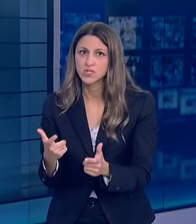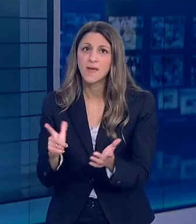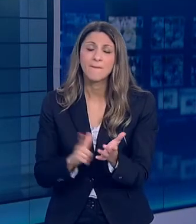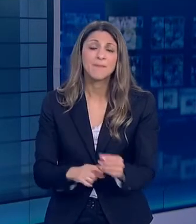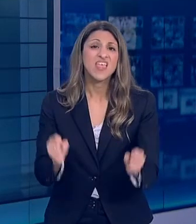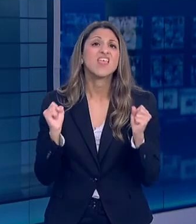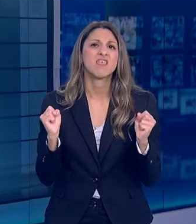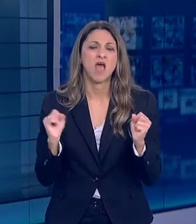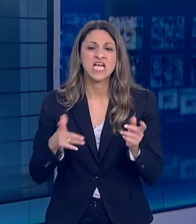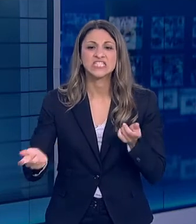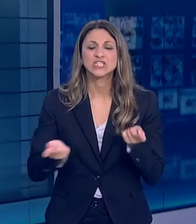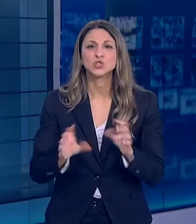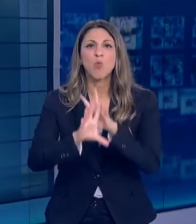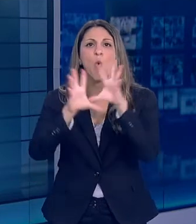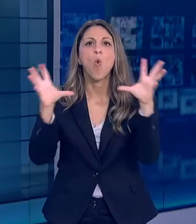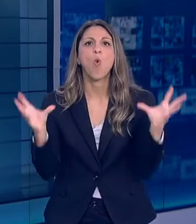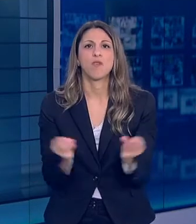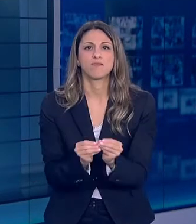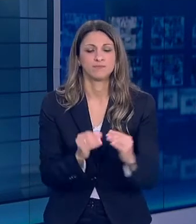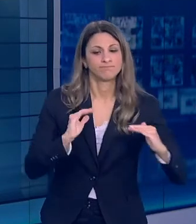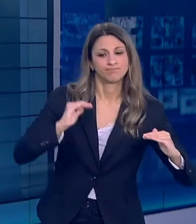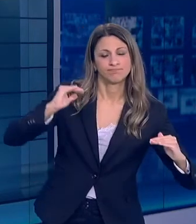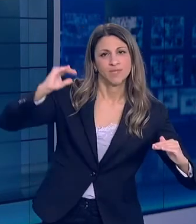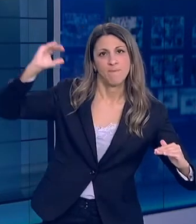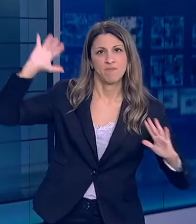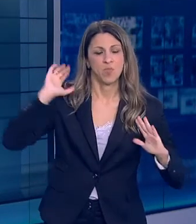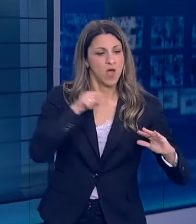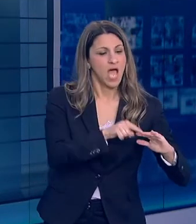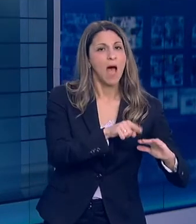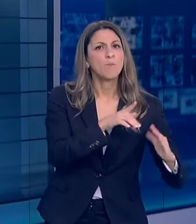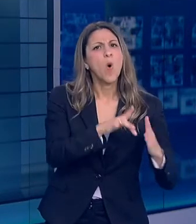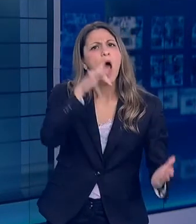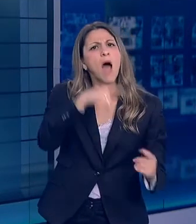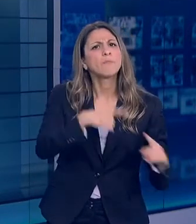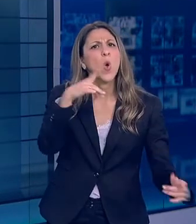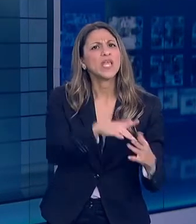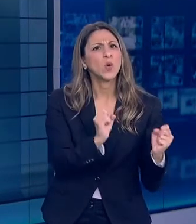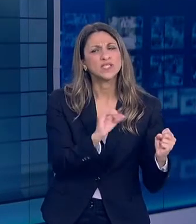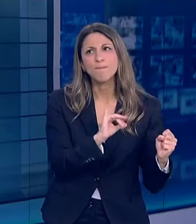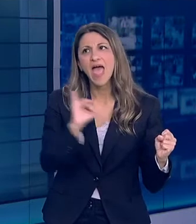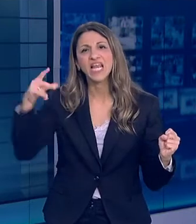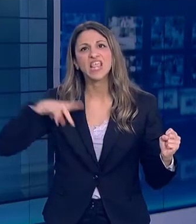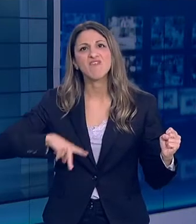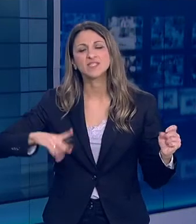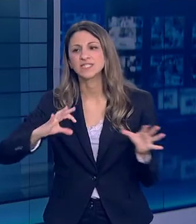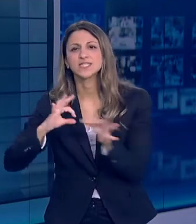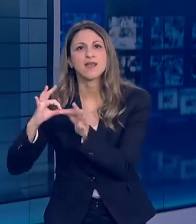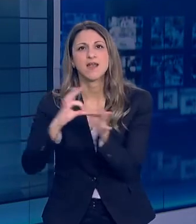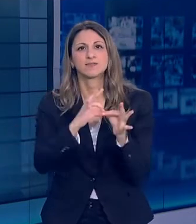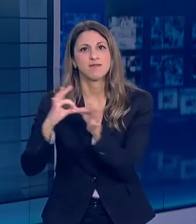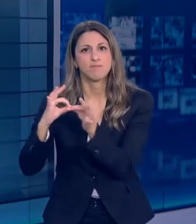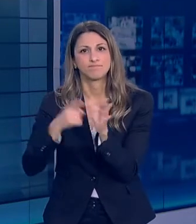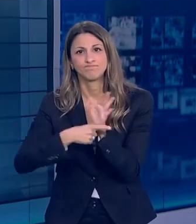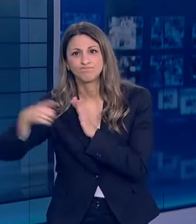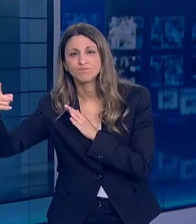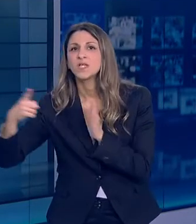πρωτοβάθμια φροντίδα ως τα νοσοκομεία η επίγουσα φροντίδα θα πρέπει να συνεχίσει να παρέχεται σε ψηλό επίπεδο η επάνωδο σταδιακά